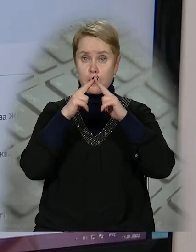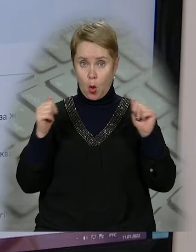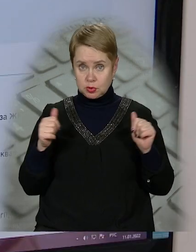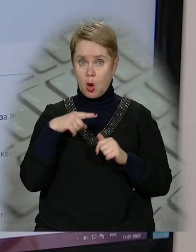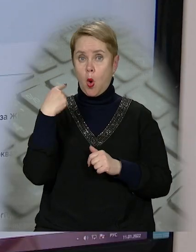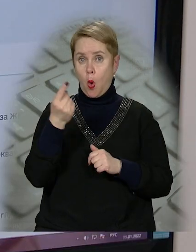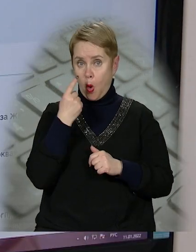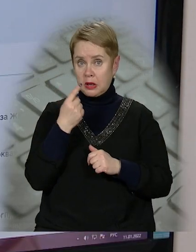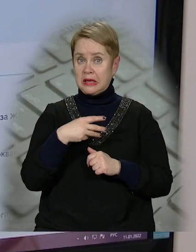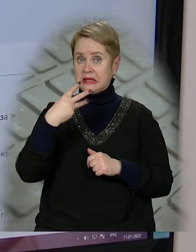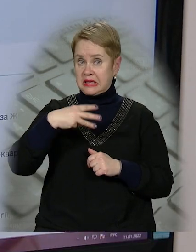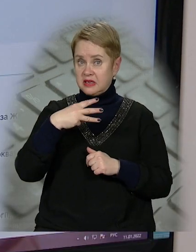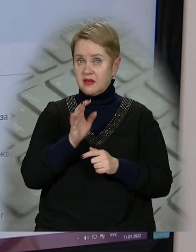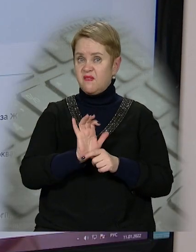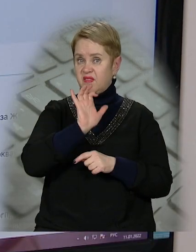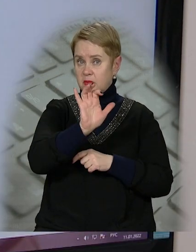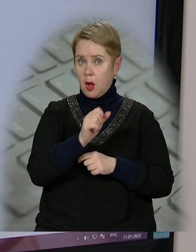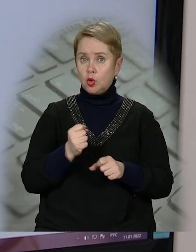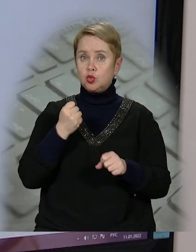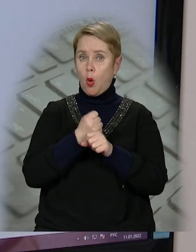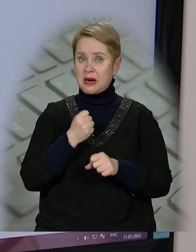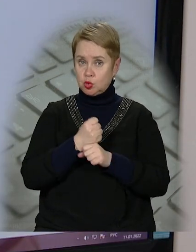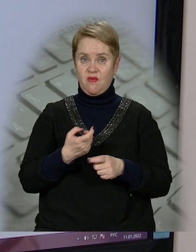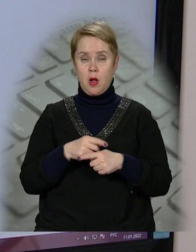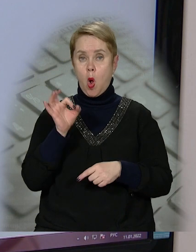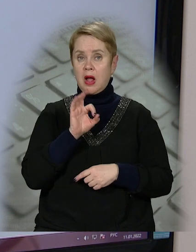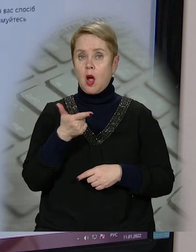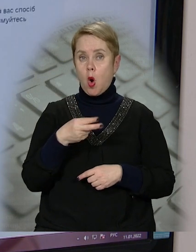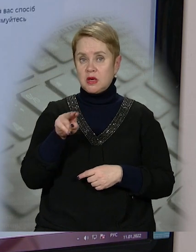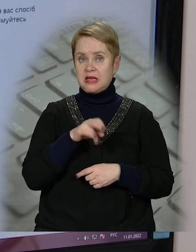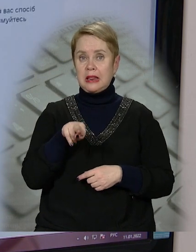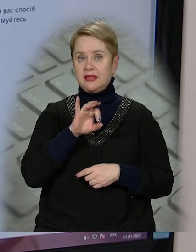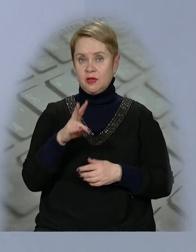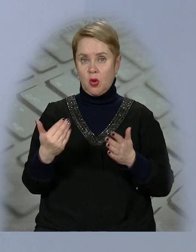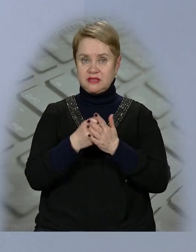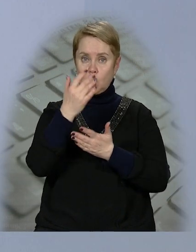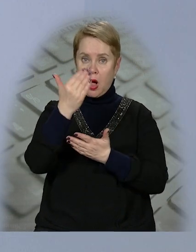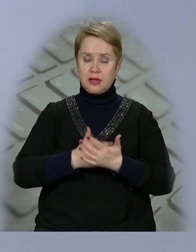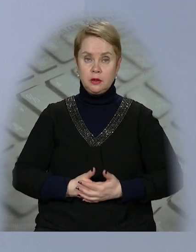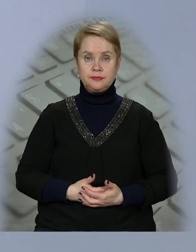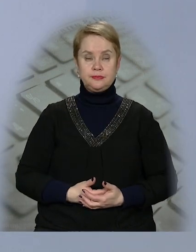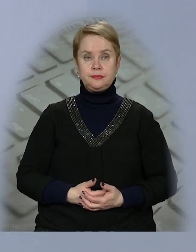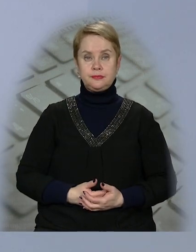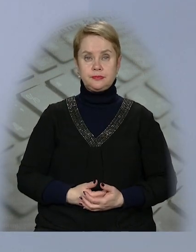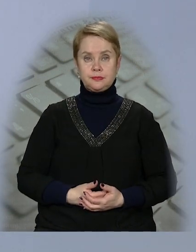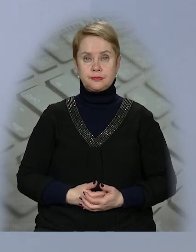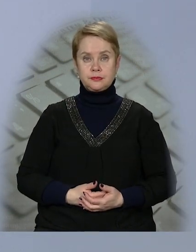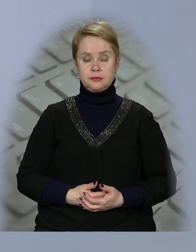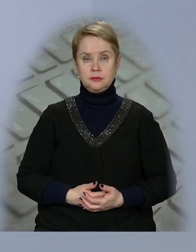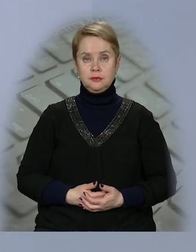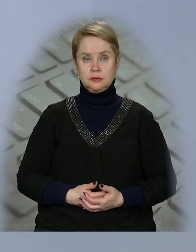у Дніпропетровській області, 30 відправлені на допрацювання. Олена Городицька, Олександр Литвин, новини 11 каналу.